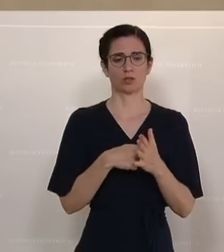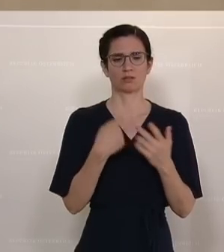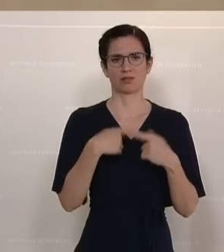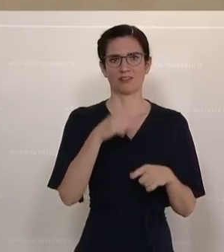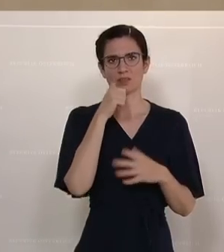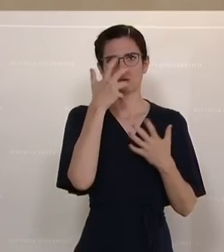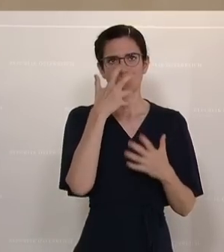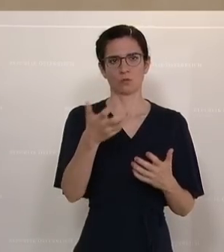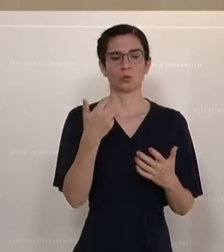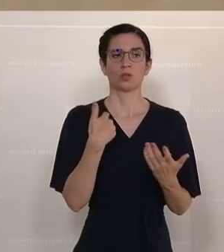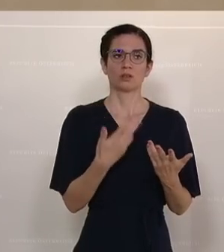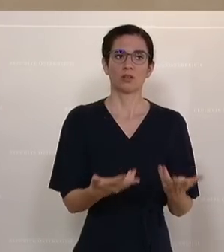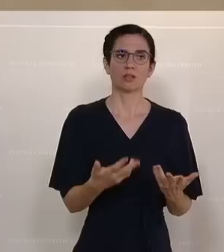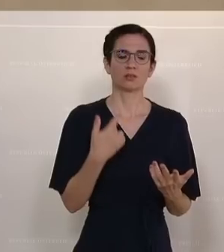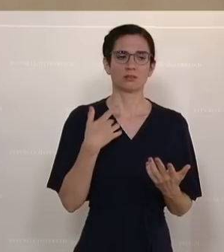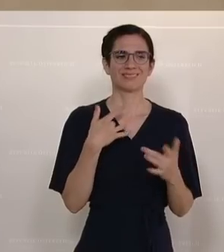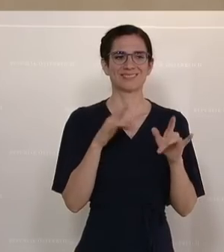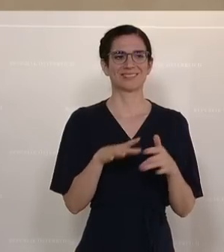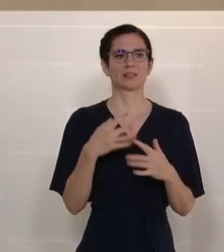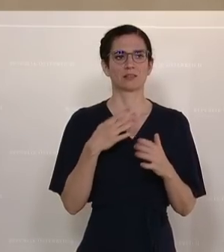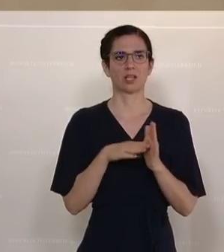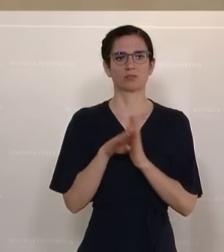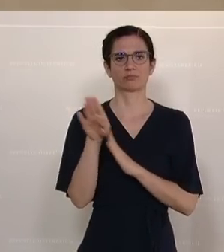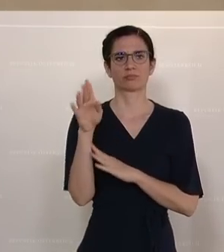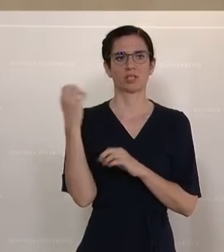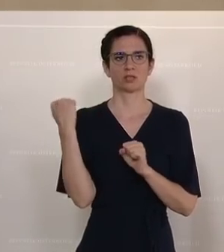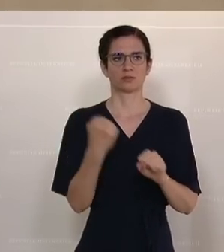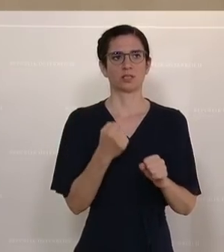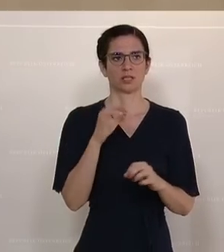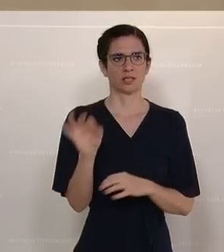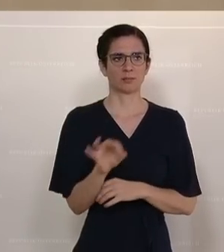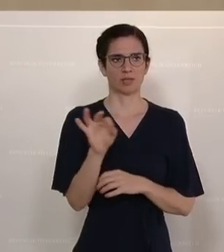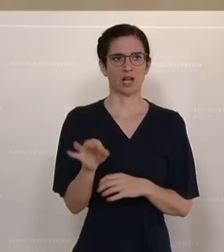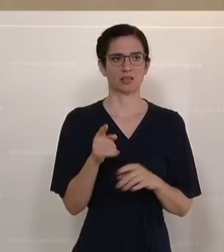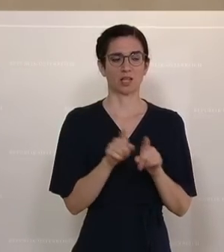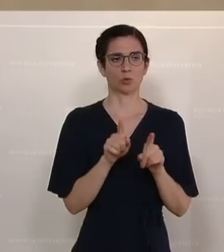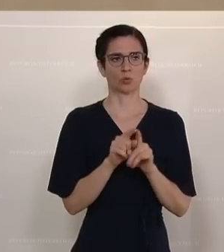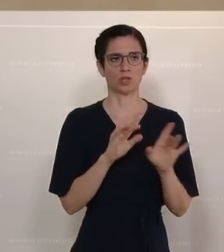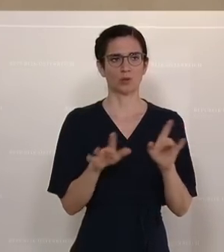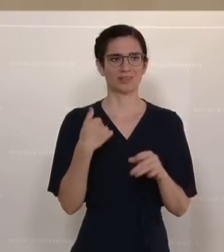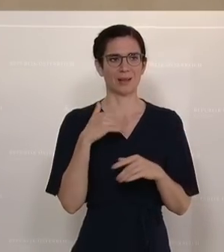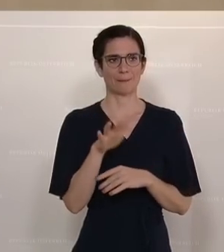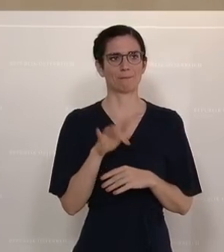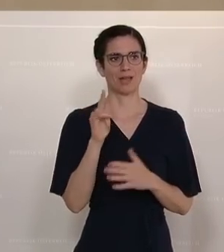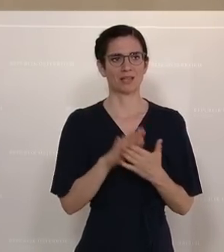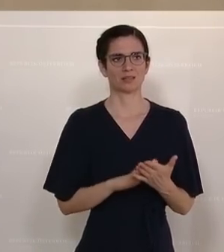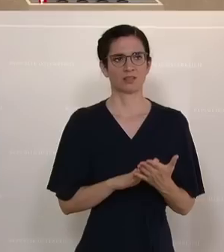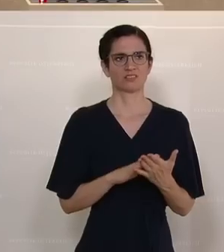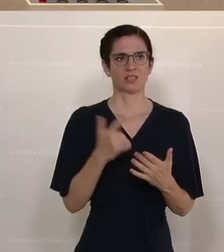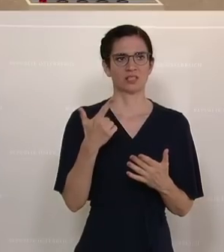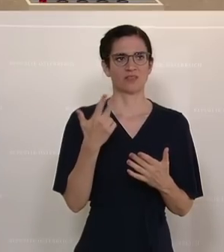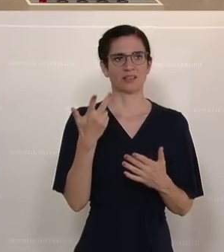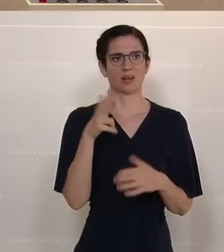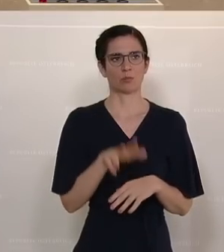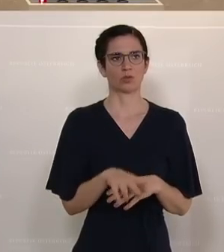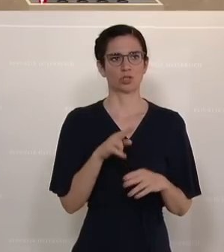wundern über den Anstieg der Schlepperkriminalität. Und Sie haben dann erst im Mai begonnen, dann zwei, drei